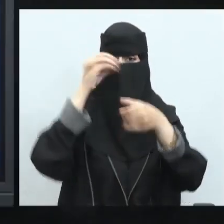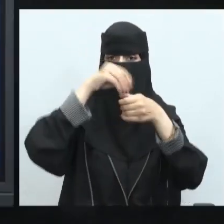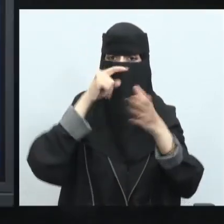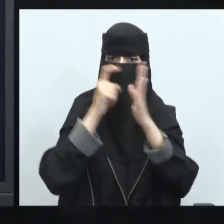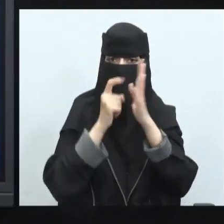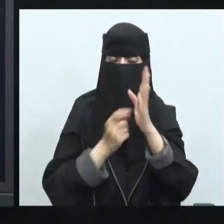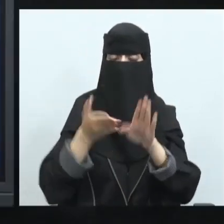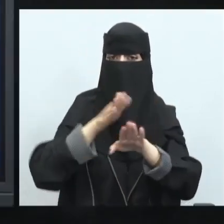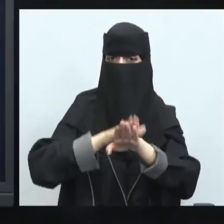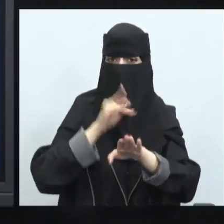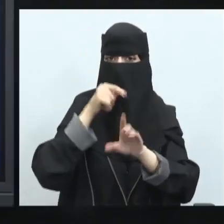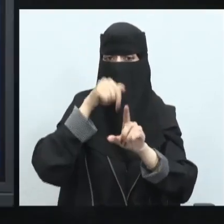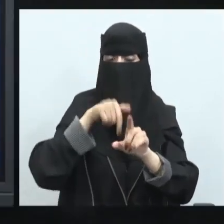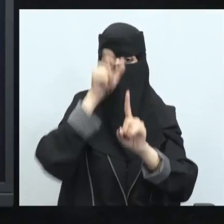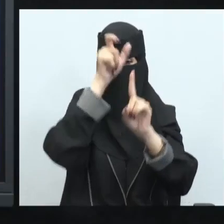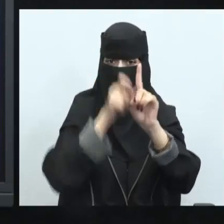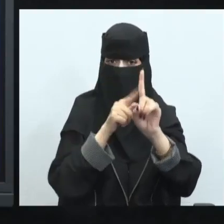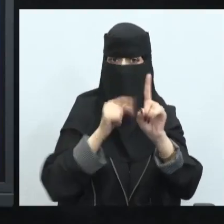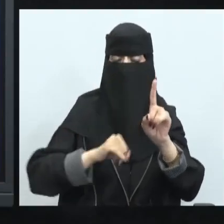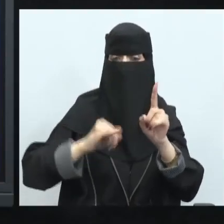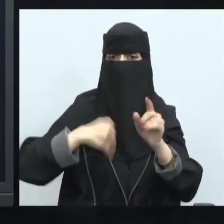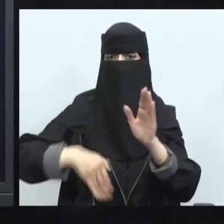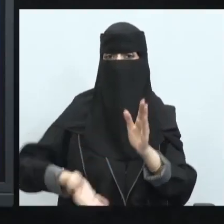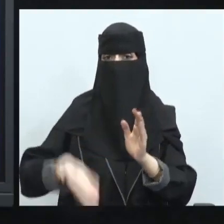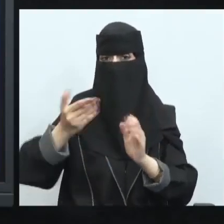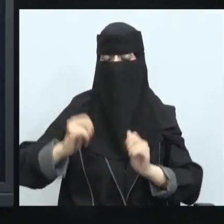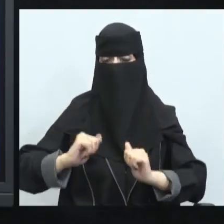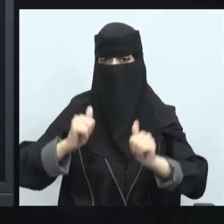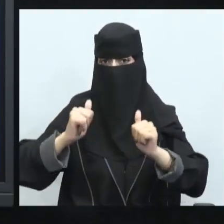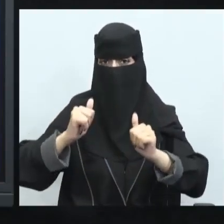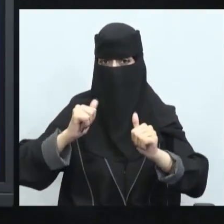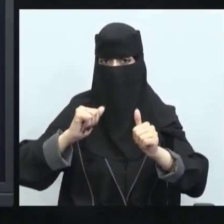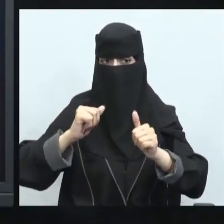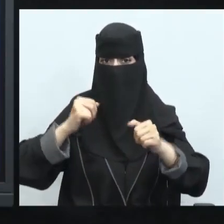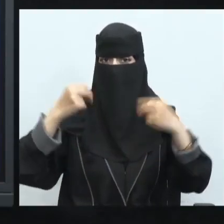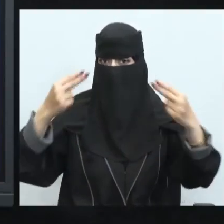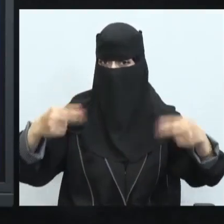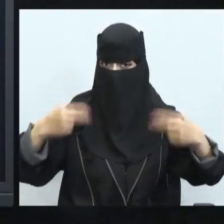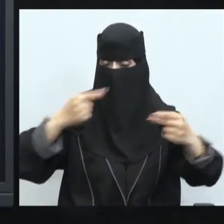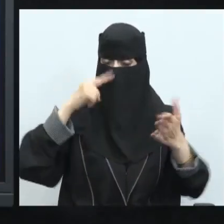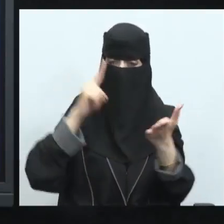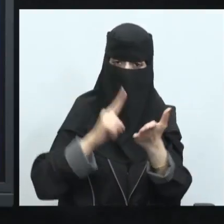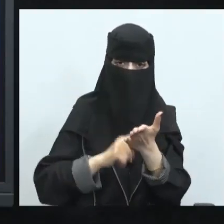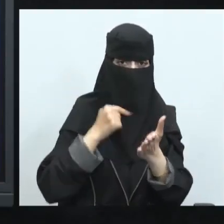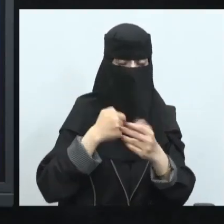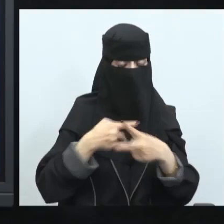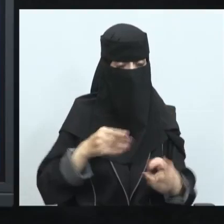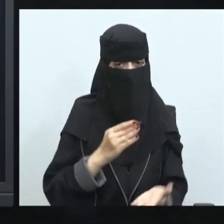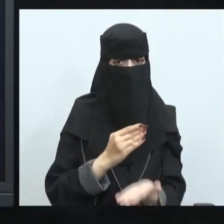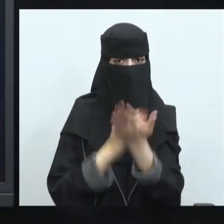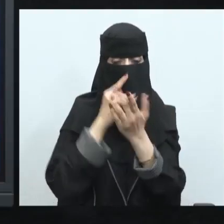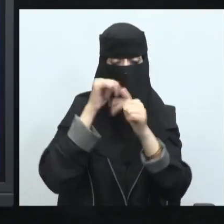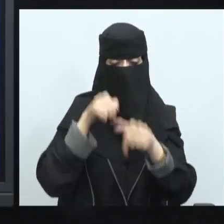على المنظم للفعالية ولا تقدم له تصاريح لإقامة الفعالية إلا بعد أن يوفر خطة